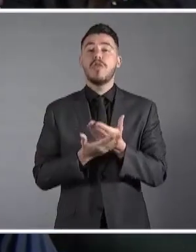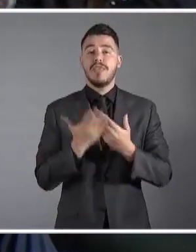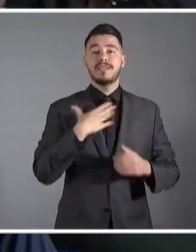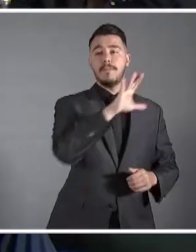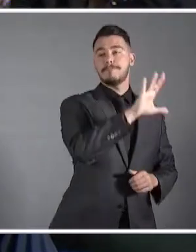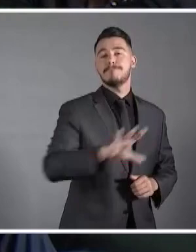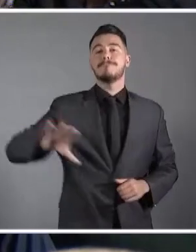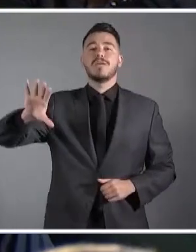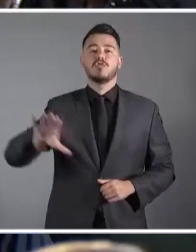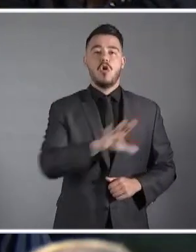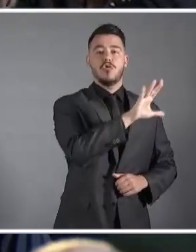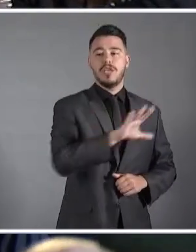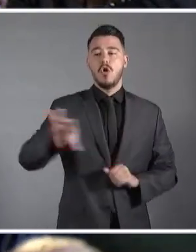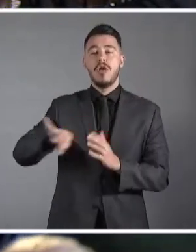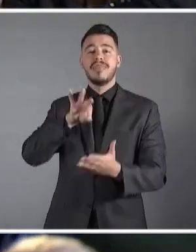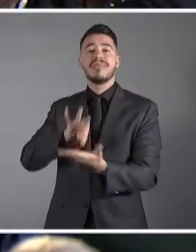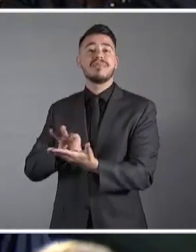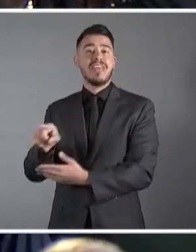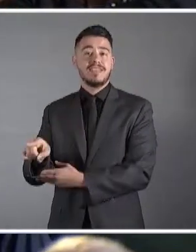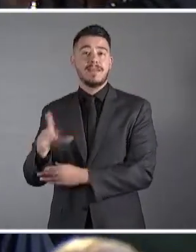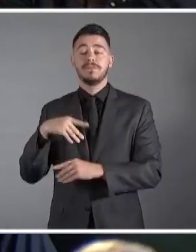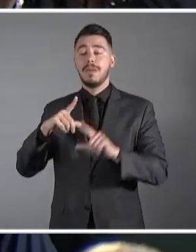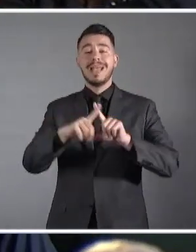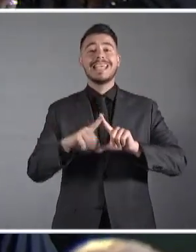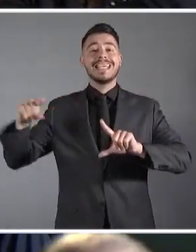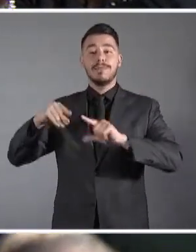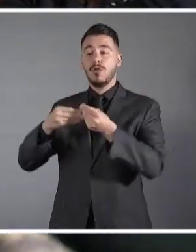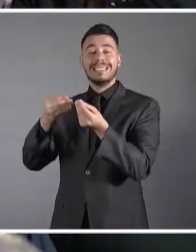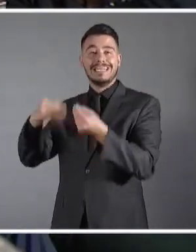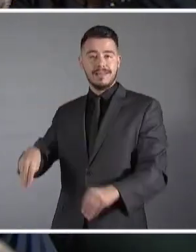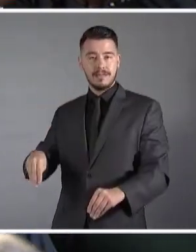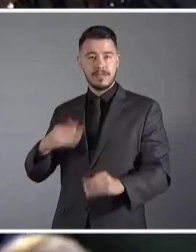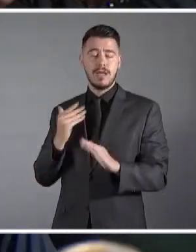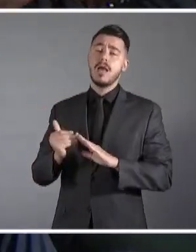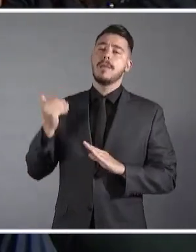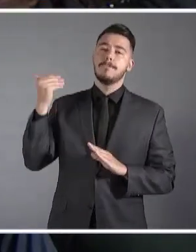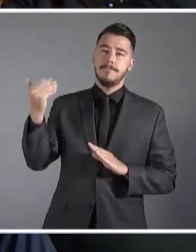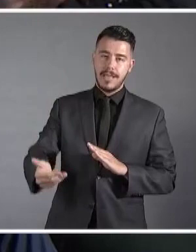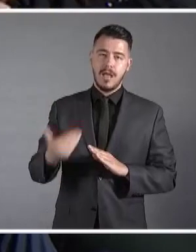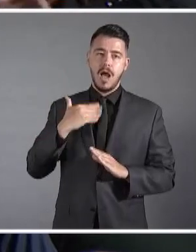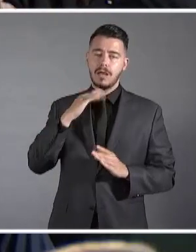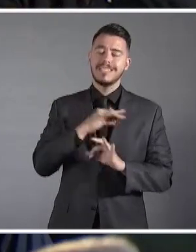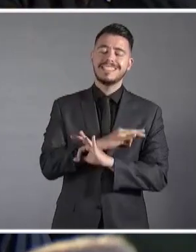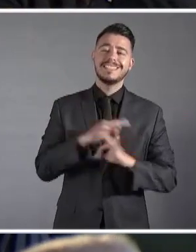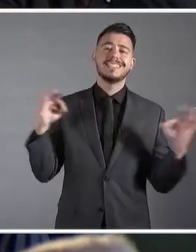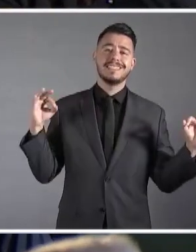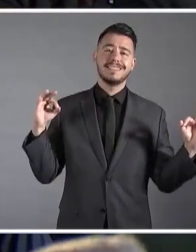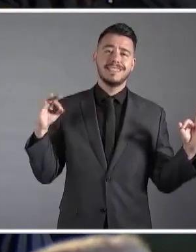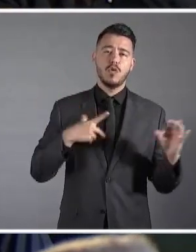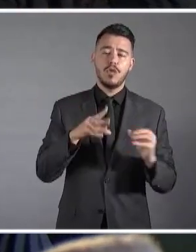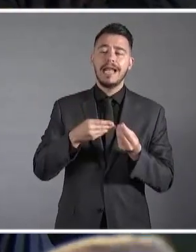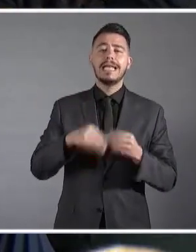Γιατί, φίλες και φίλοι, από την ώρα που επιληφθεί το Κυπριακό αρχίζει να λύνεται μια σειρά προβλημάτων με πρώτο εκείνο της οριοθέντης των θαλασσίων